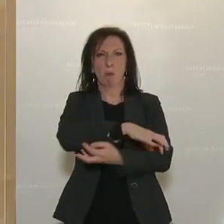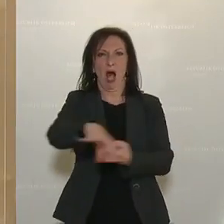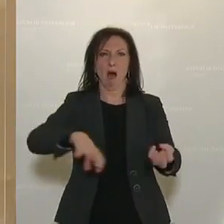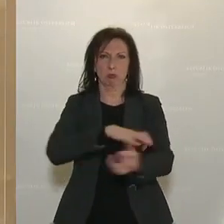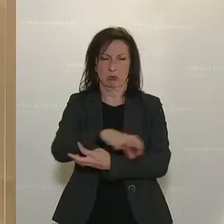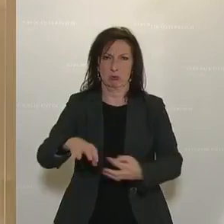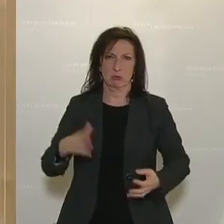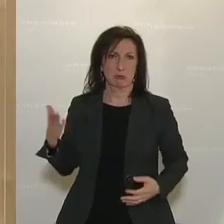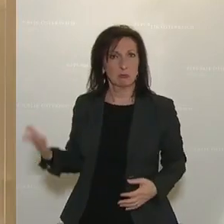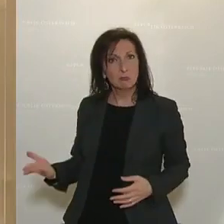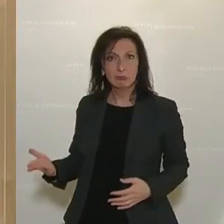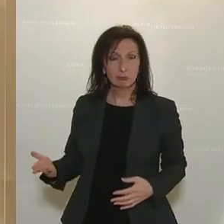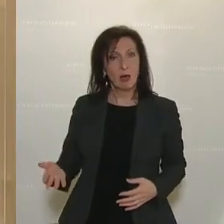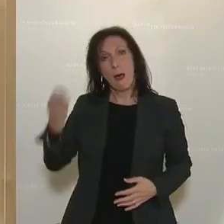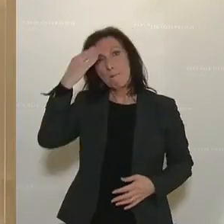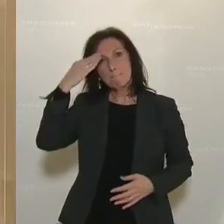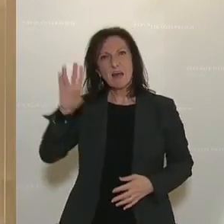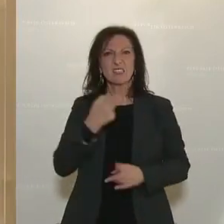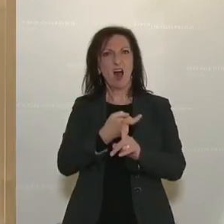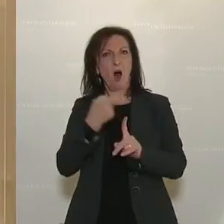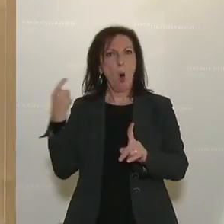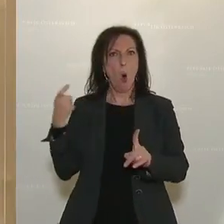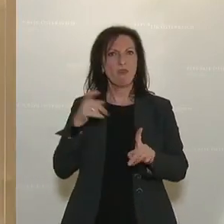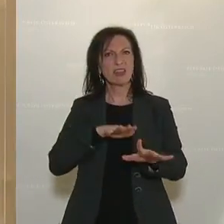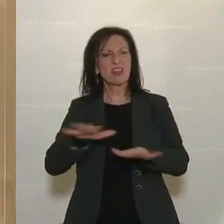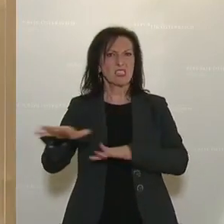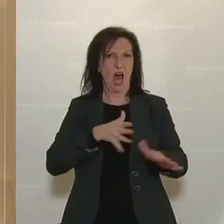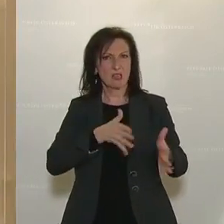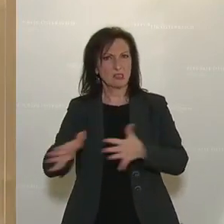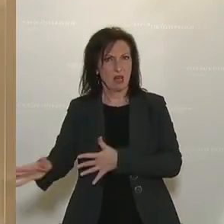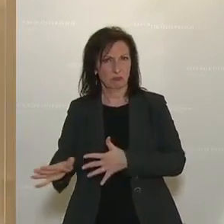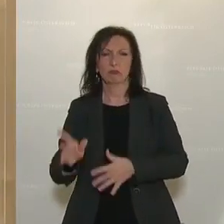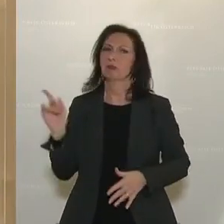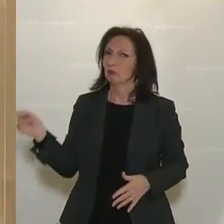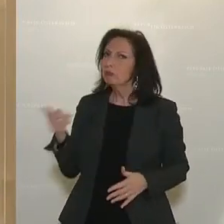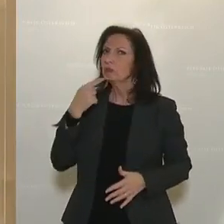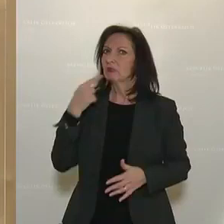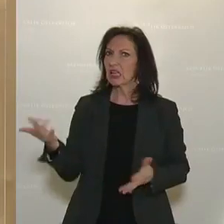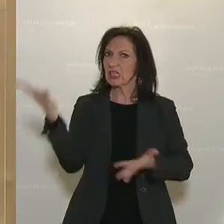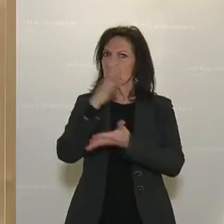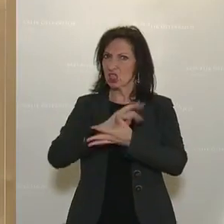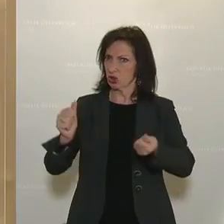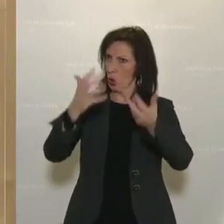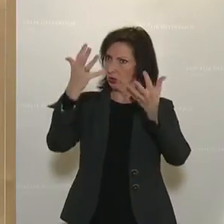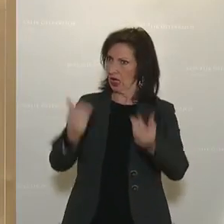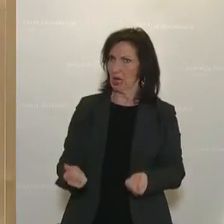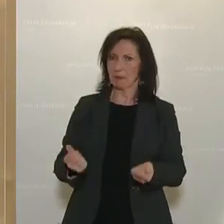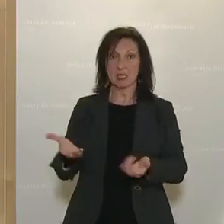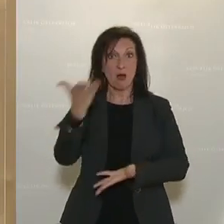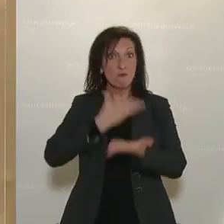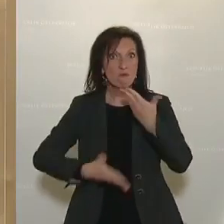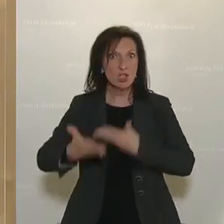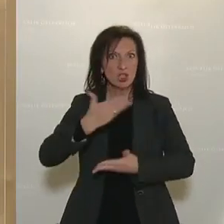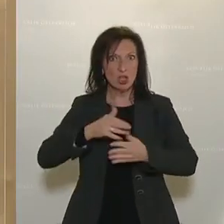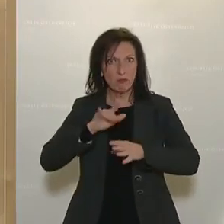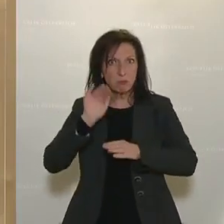mit den beiden Dingen, die Sie hier letzte Woche verkündet haben. Das Zerstörungswerk, das in der Wirtschaft weiter